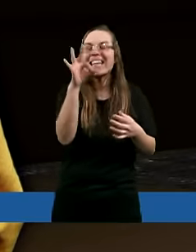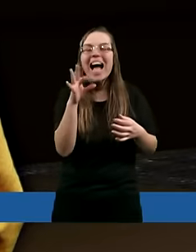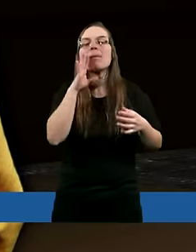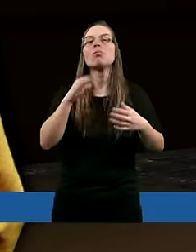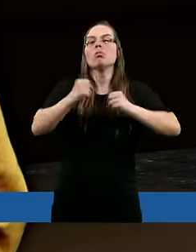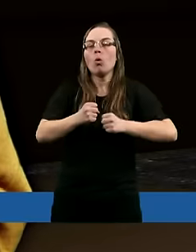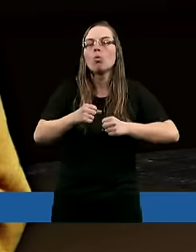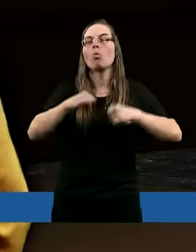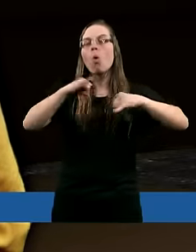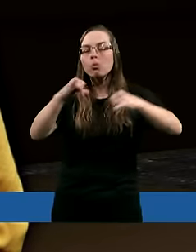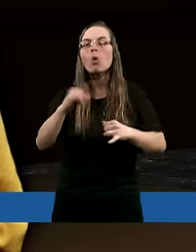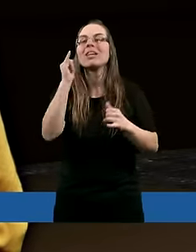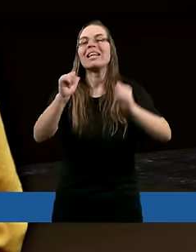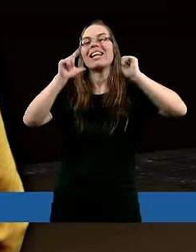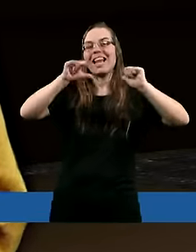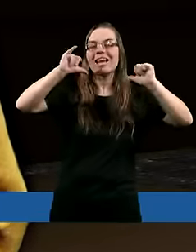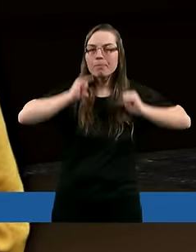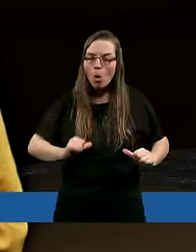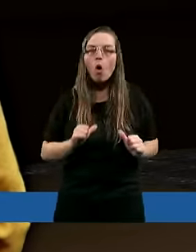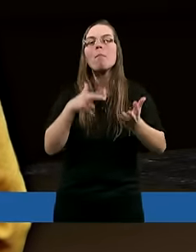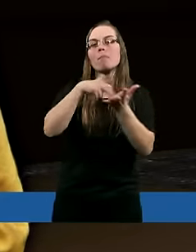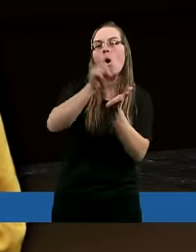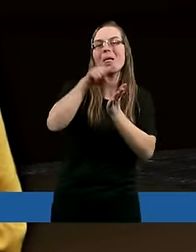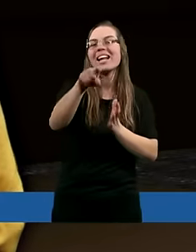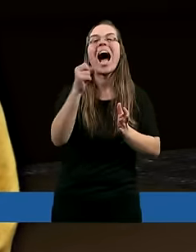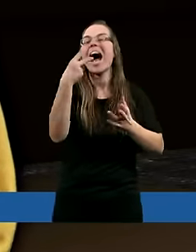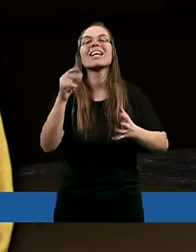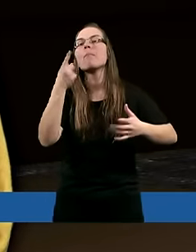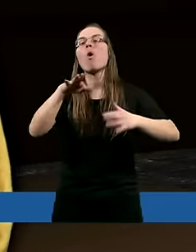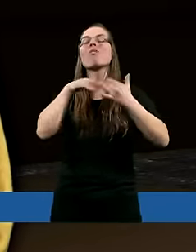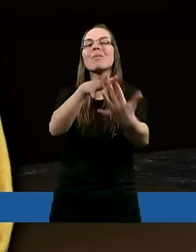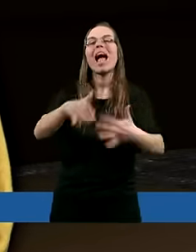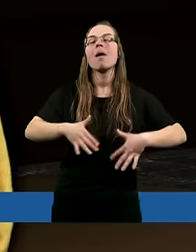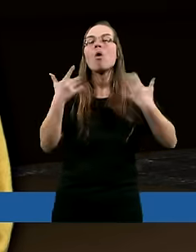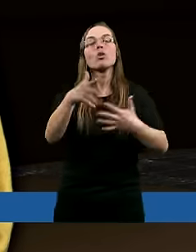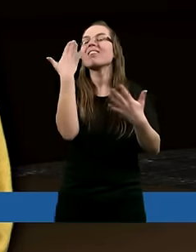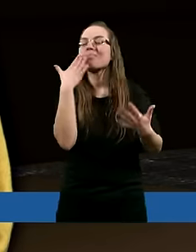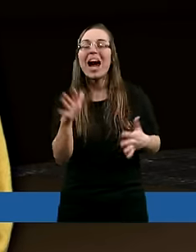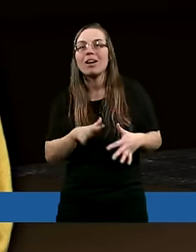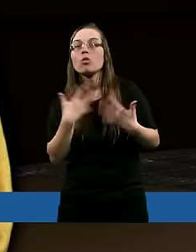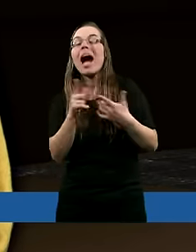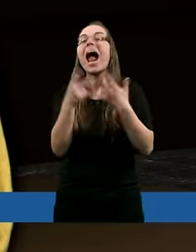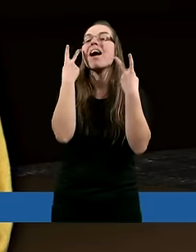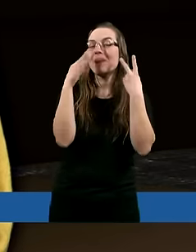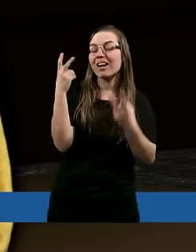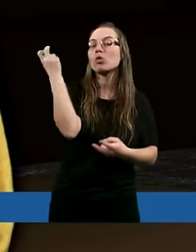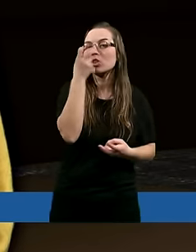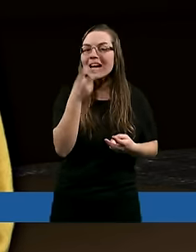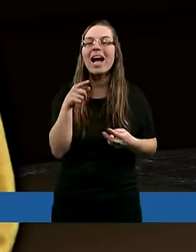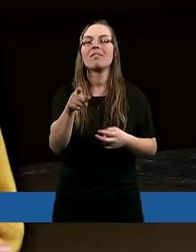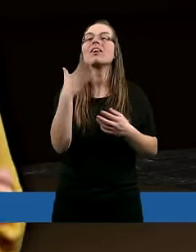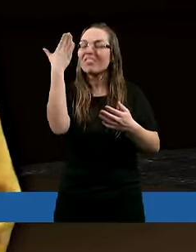mi ze spokojem do tego podejść. chociaż to jest bardzo trudne, bardzo i to naprawdę jest,